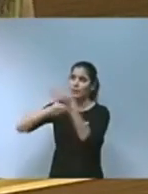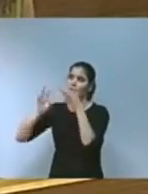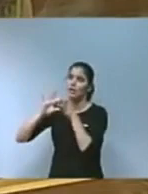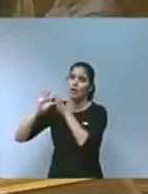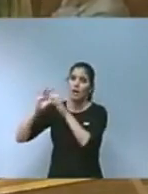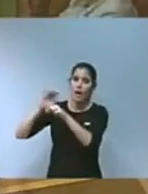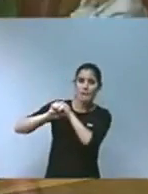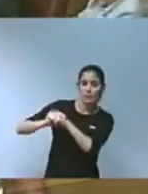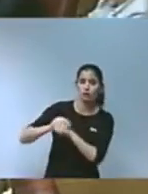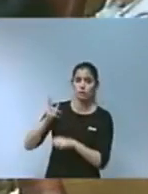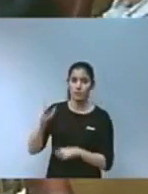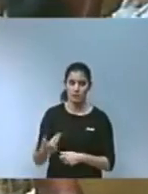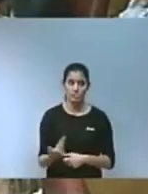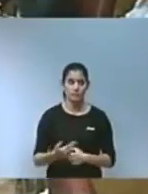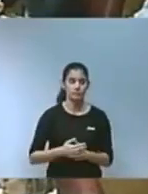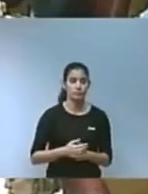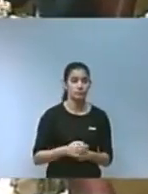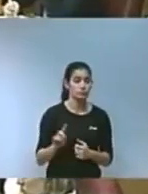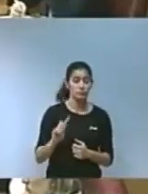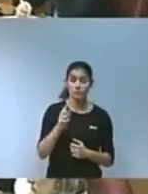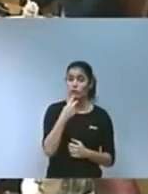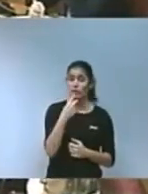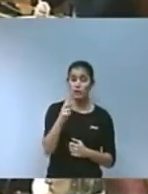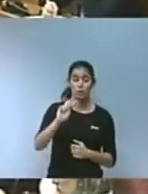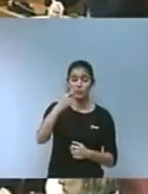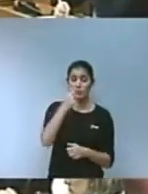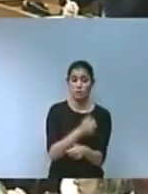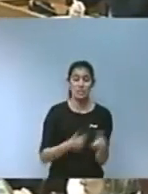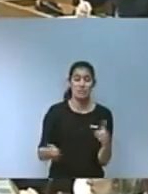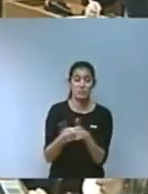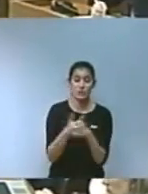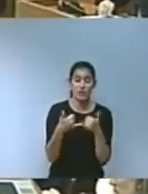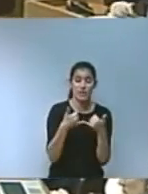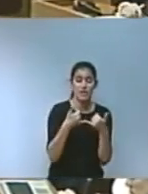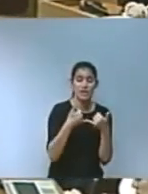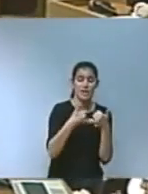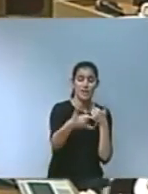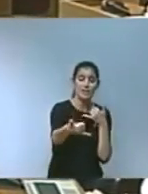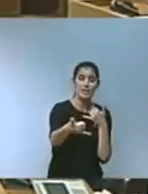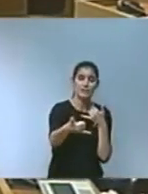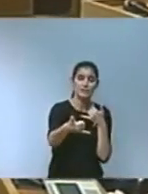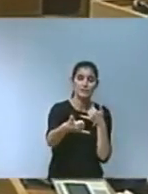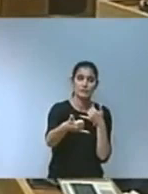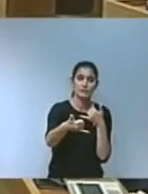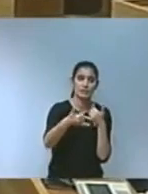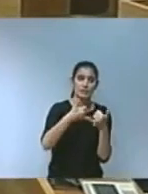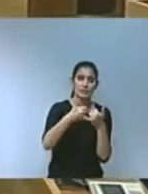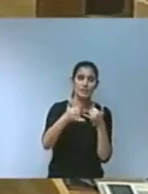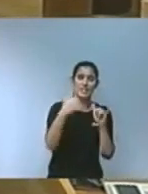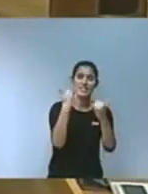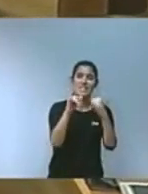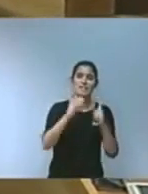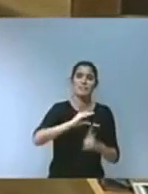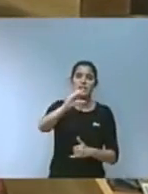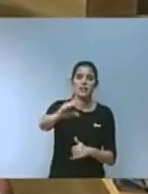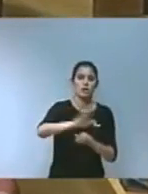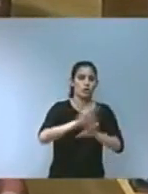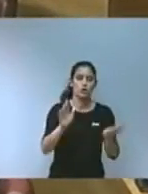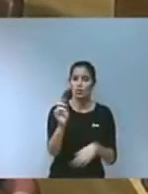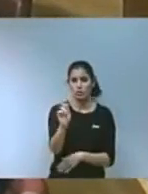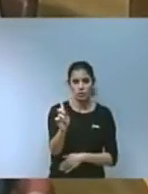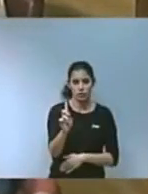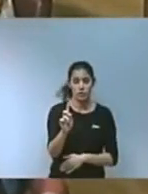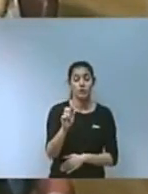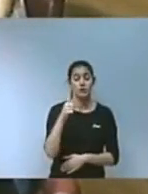també és prioritat desenvolupar línies que vagin més enllà de les indemnitzacions per això els anuncio que